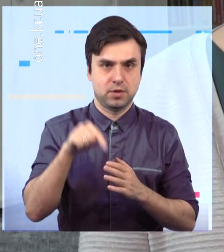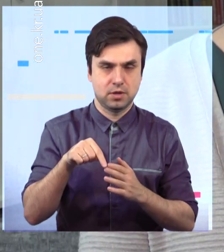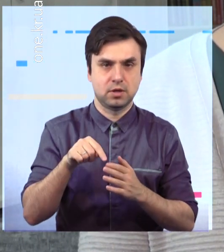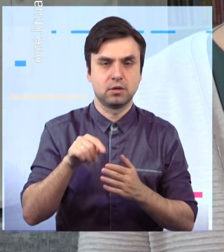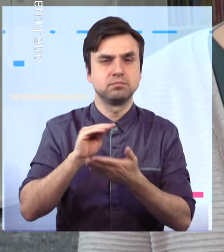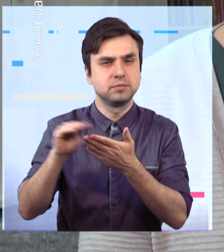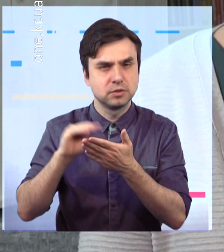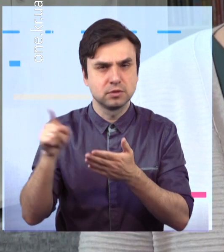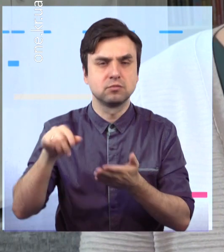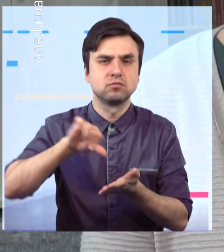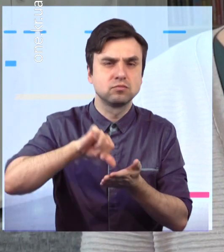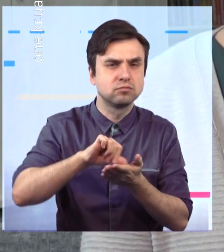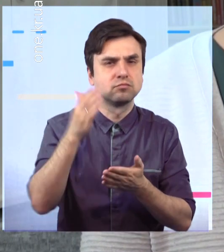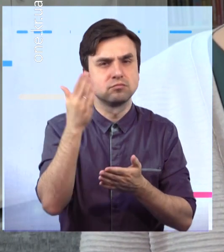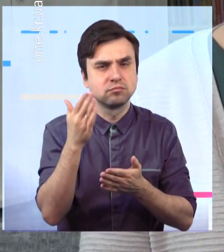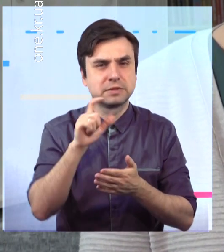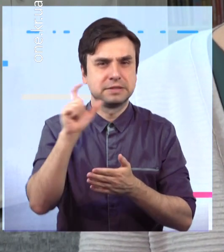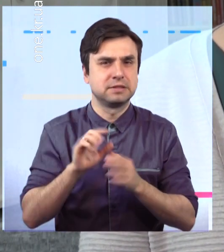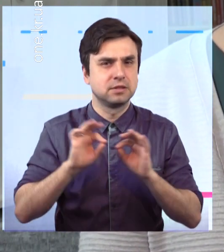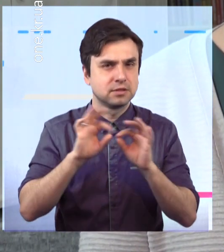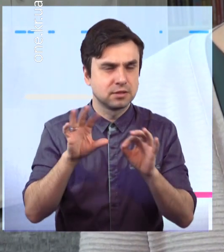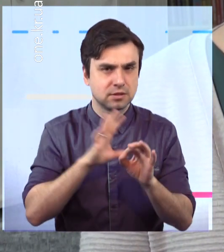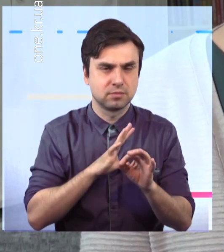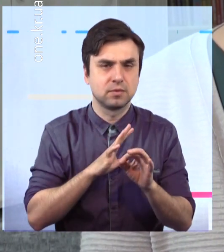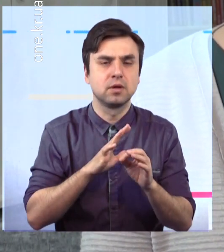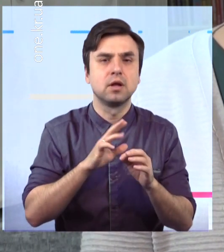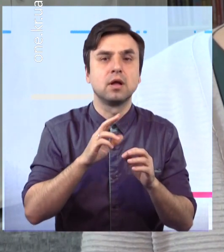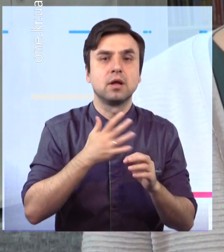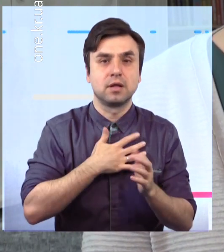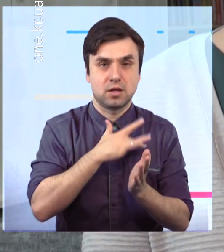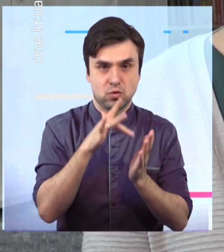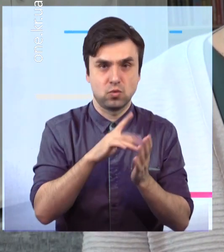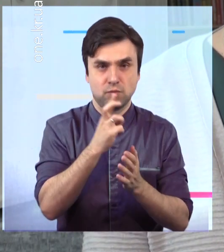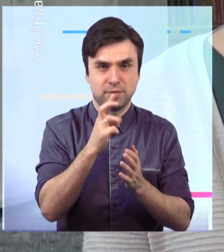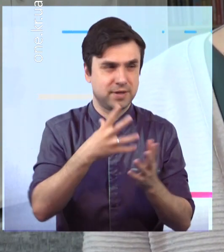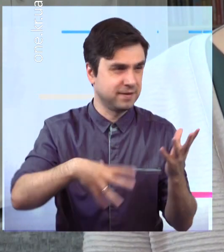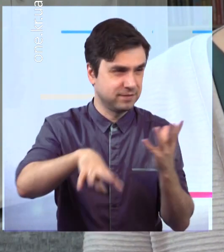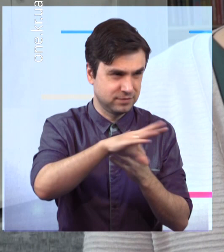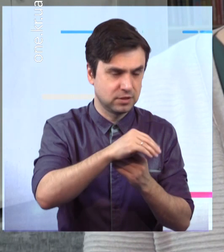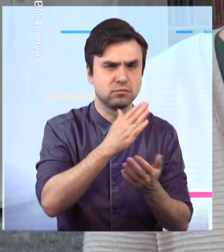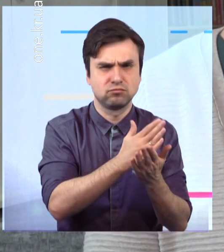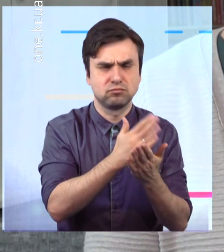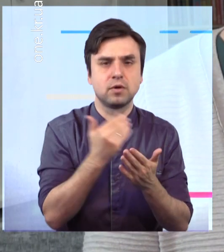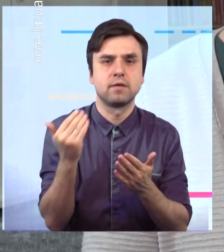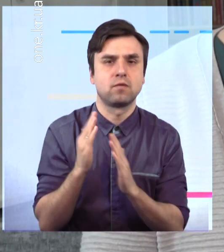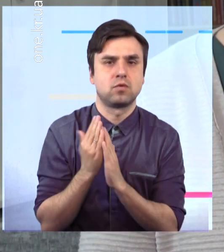в яких би не було його творів. Тому ми дуже радіємо, коли виходить нова книга, це привід